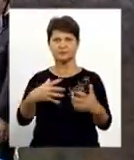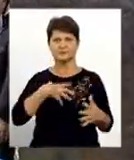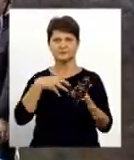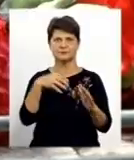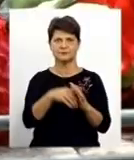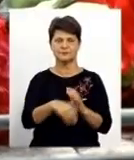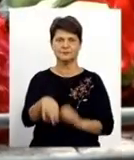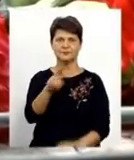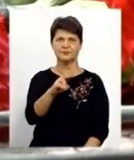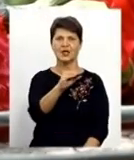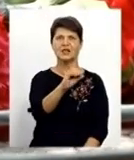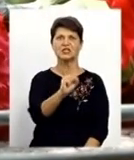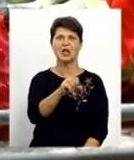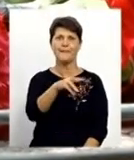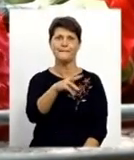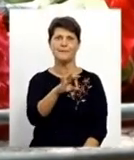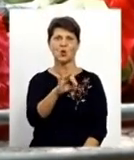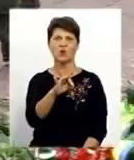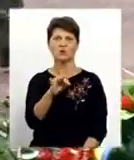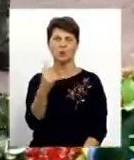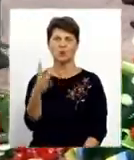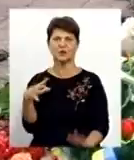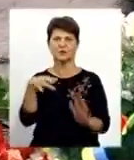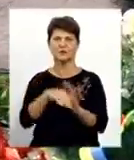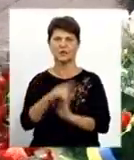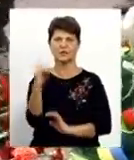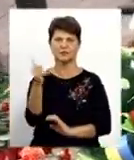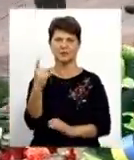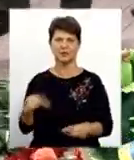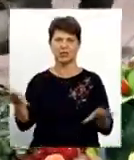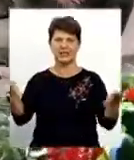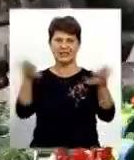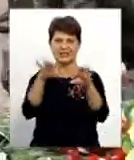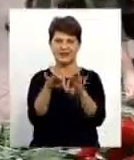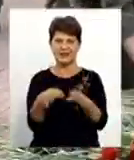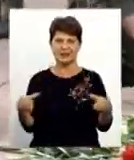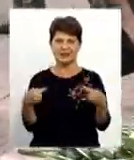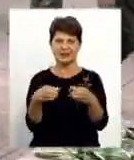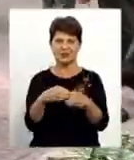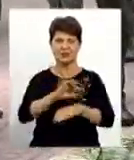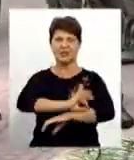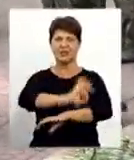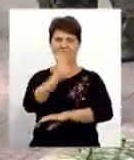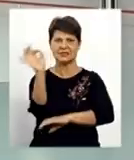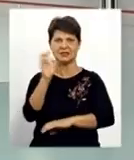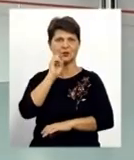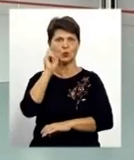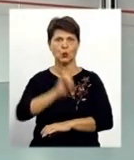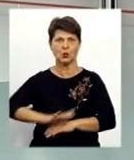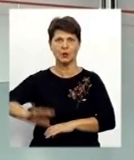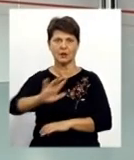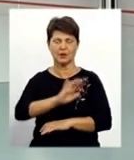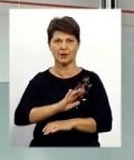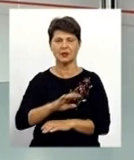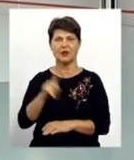Денису Жембровському. Він був у складі одного із перших зведених загонів, які відбували на схід країни. Денис Жембровський